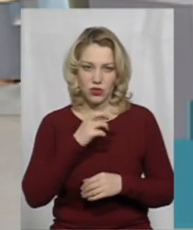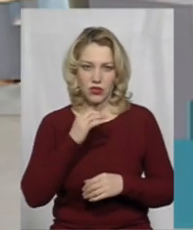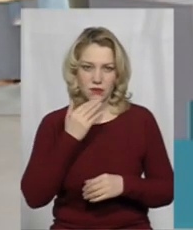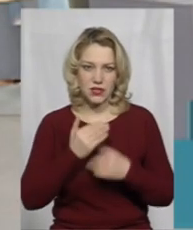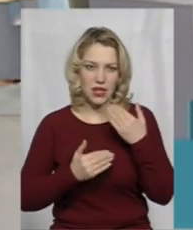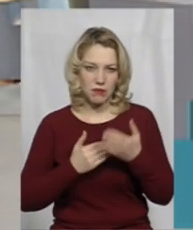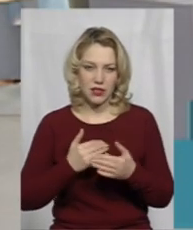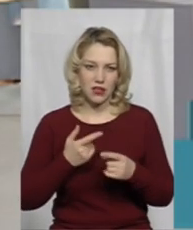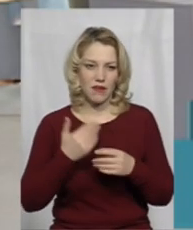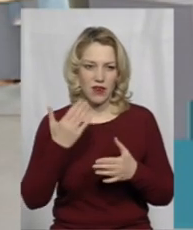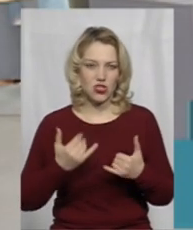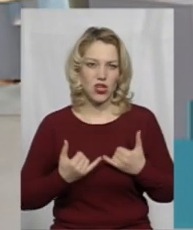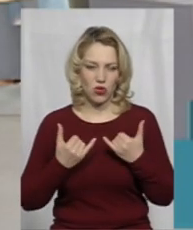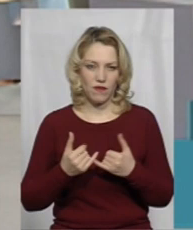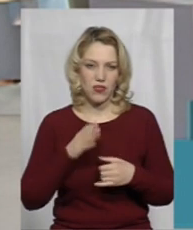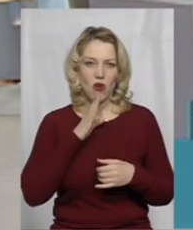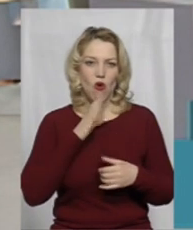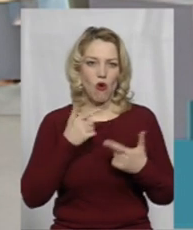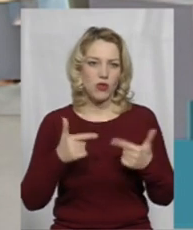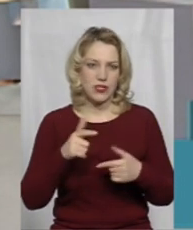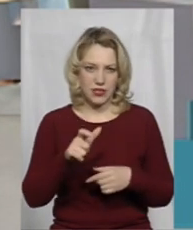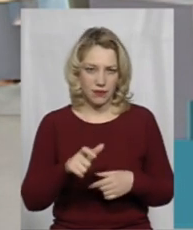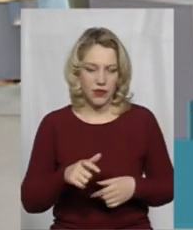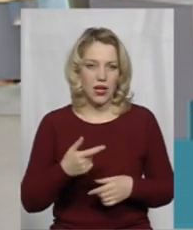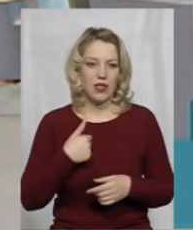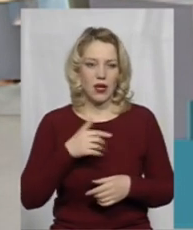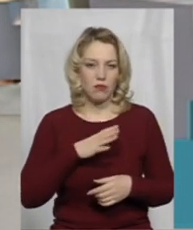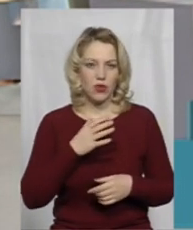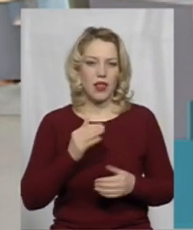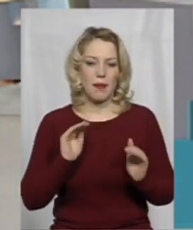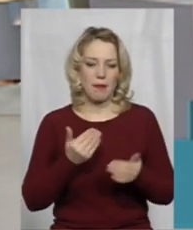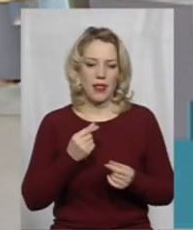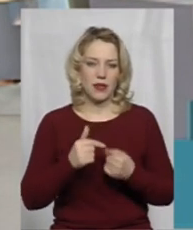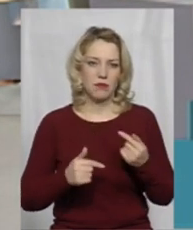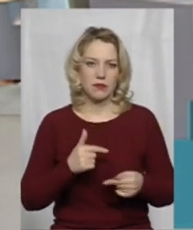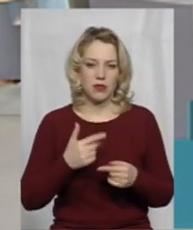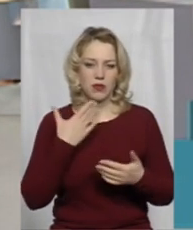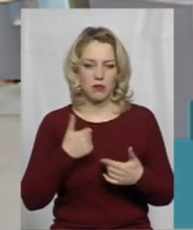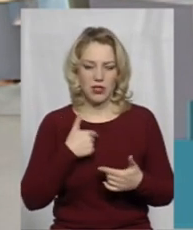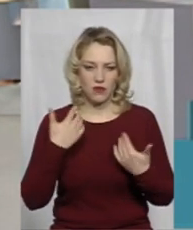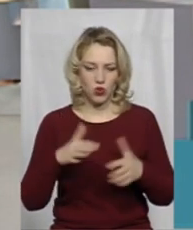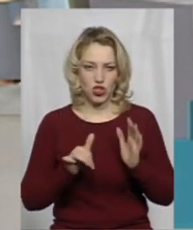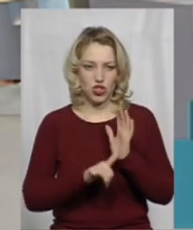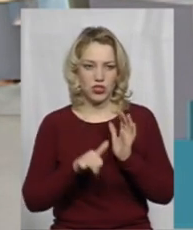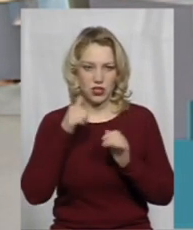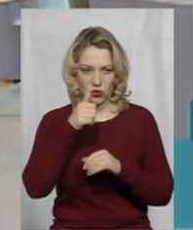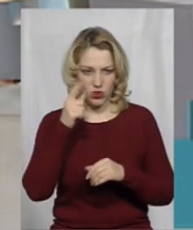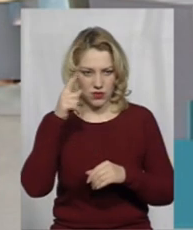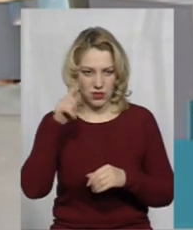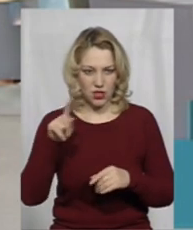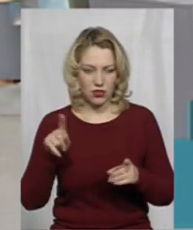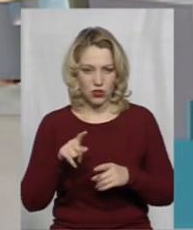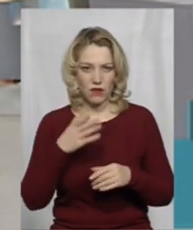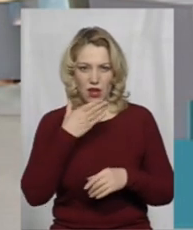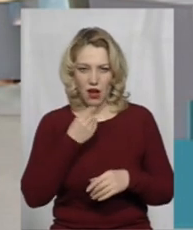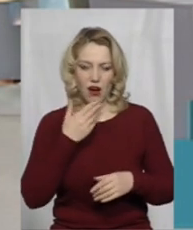би задати питання ваші шановні гості. Я була малим підприємцем, мені вже 60 років. І ви знаєте, дуже